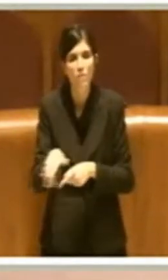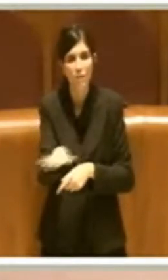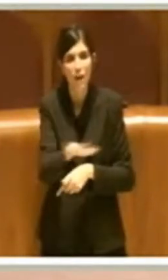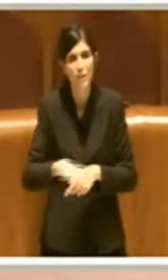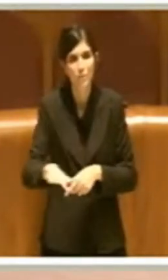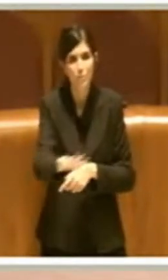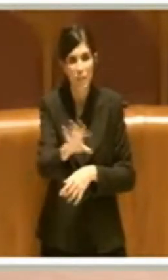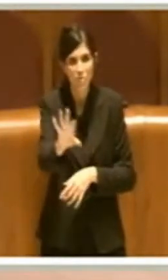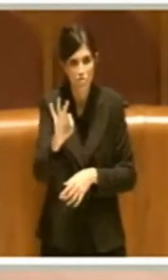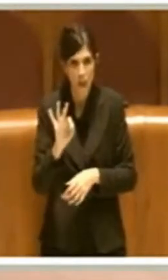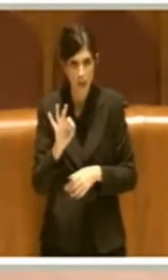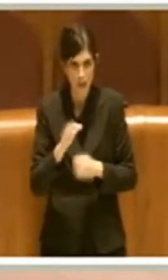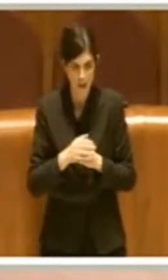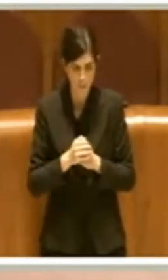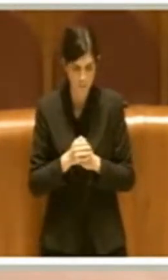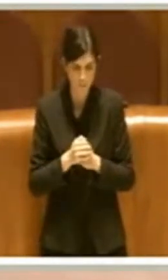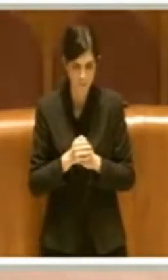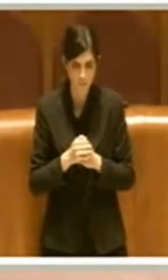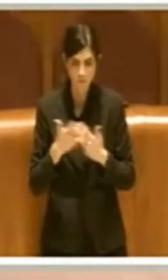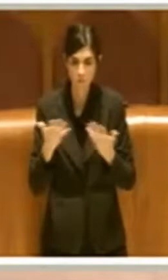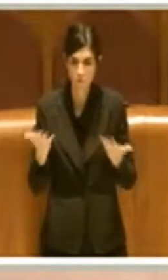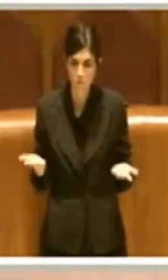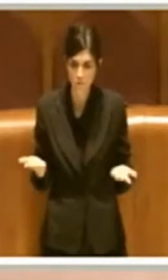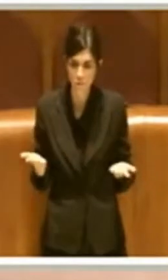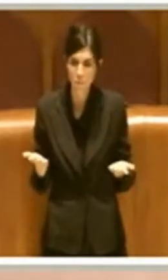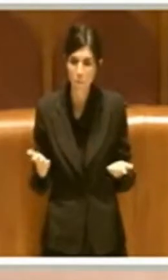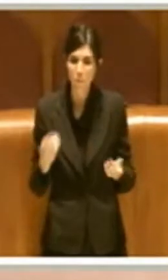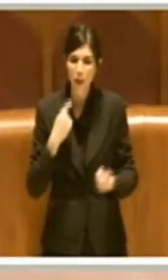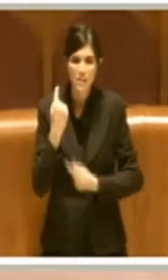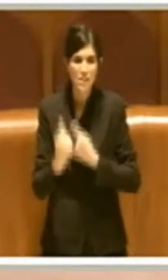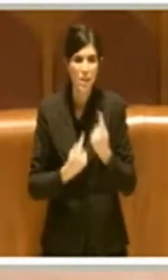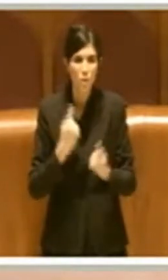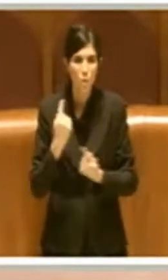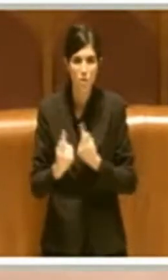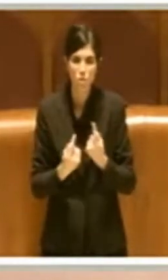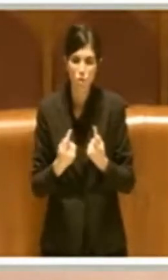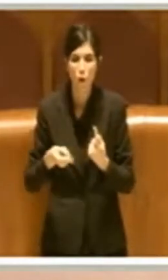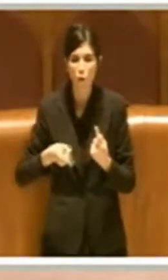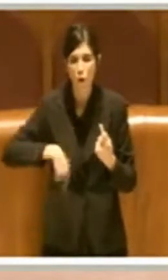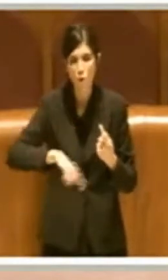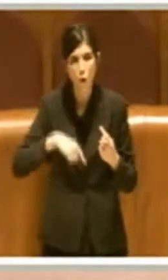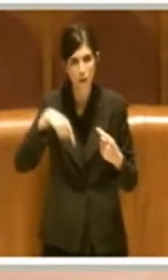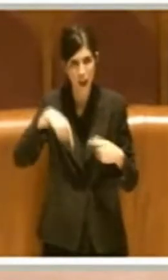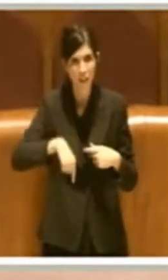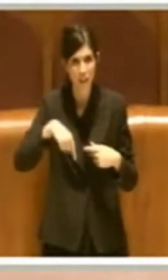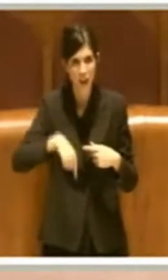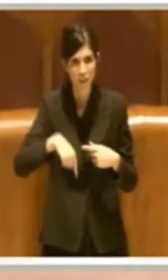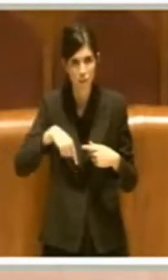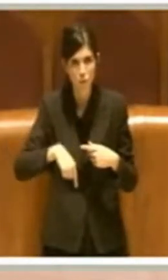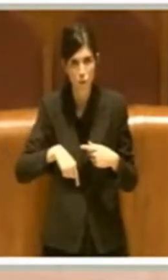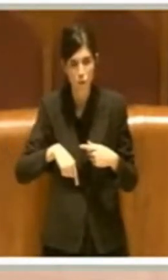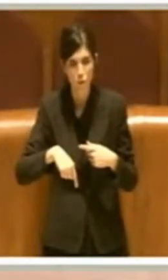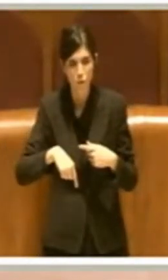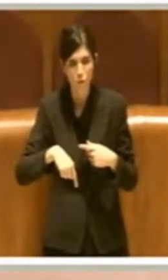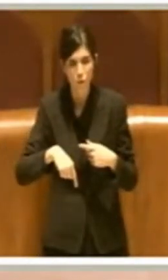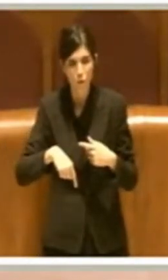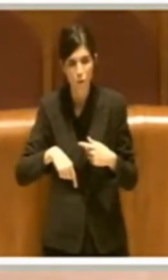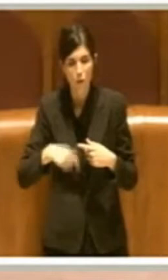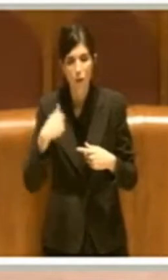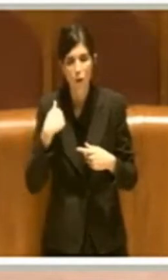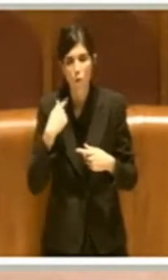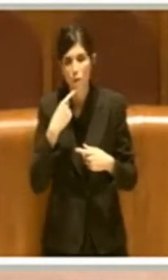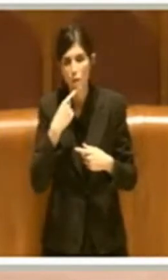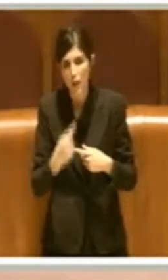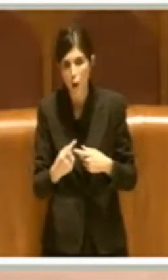Ebbene, questa è la situazione nella quale noi ci stiamo trovando. Io lo dico